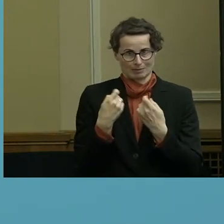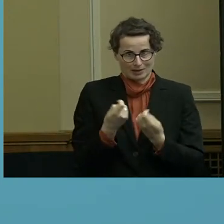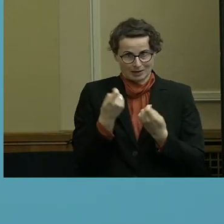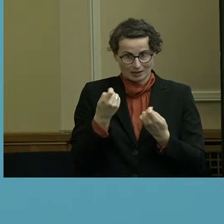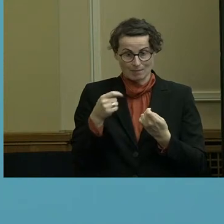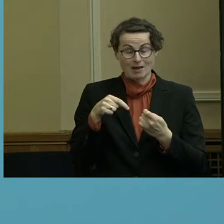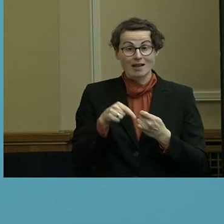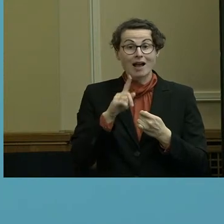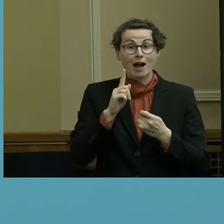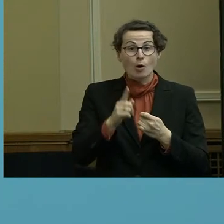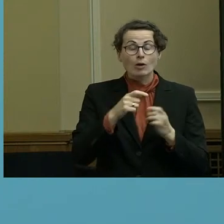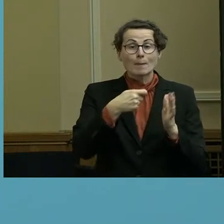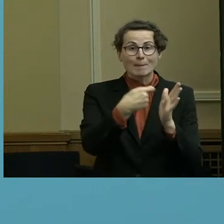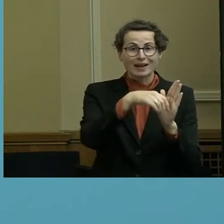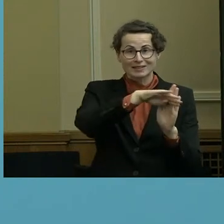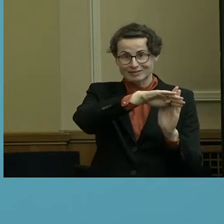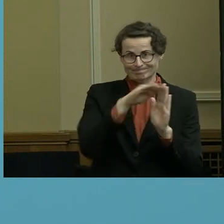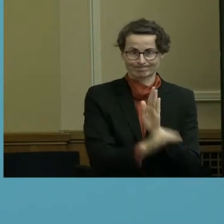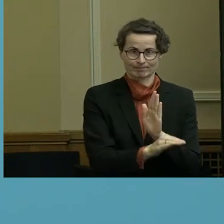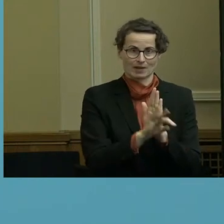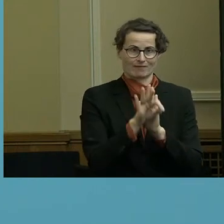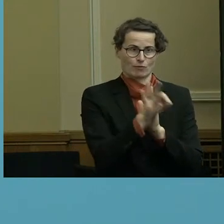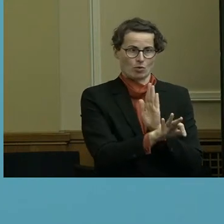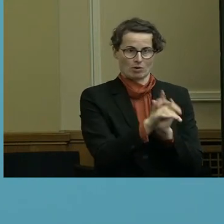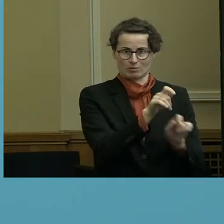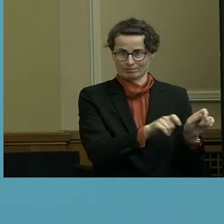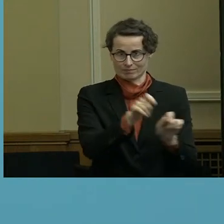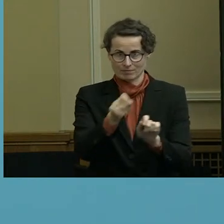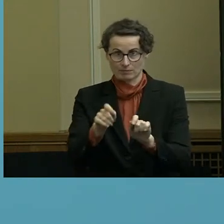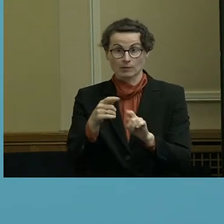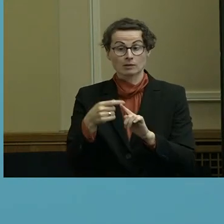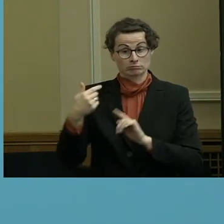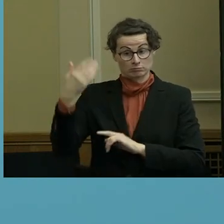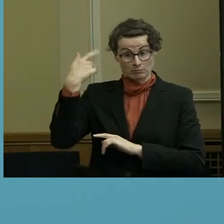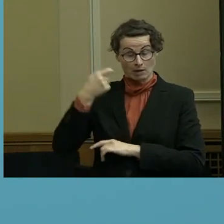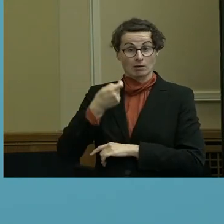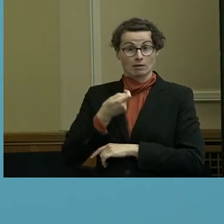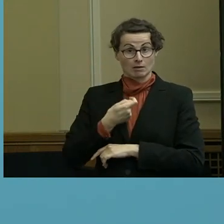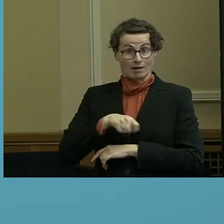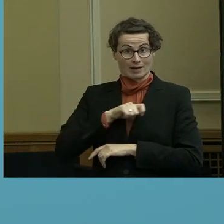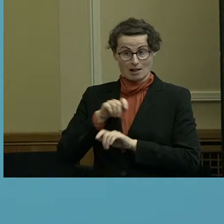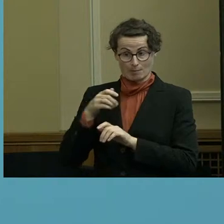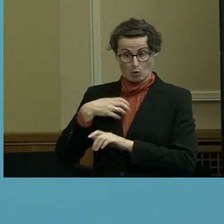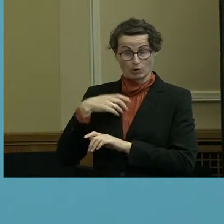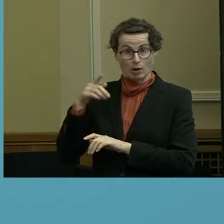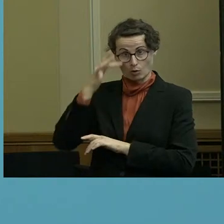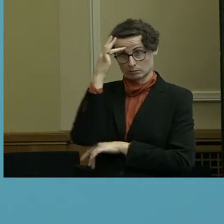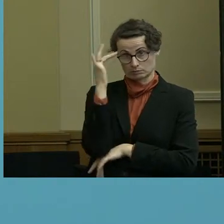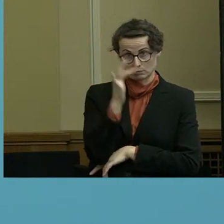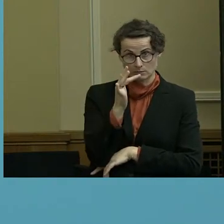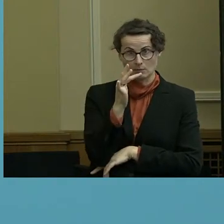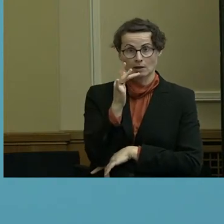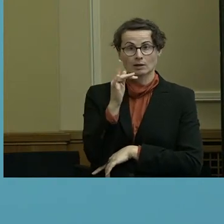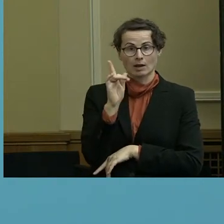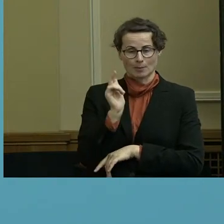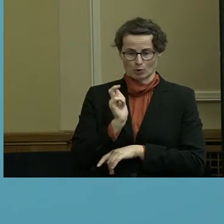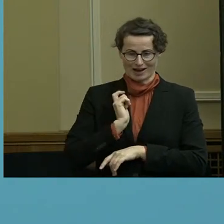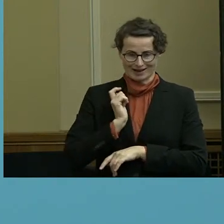umgesetzt, die auch die Kartellbehörden damals gewollt haben und haben dann aber zum Beispiel von den Preiserhöhungsmöglichkeiten